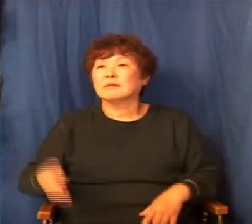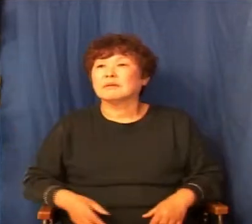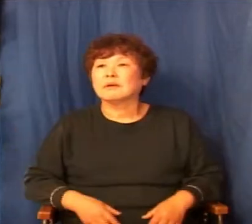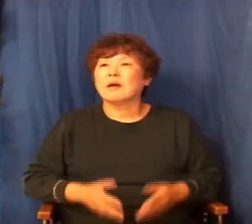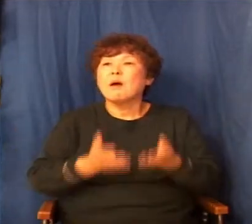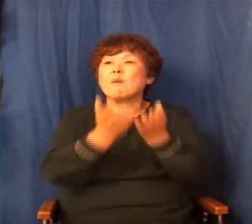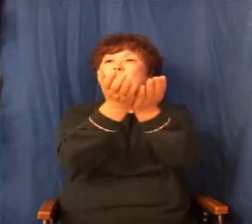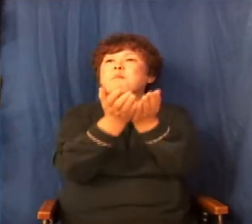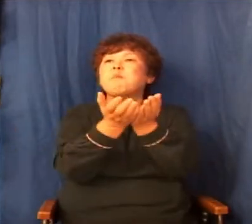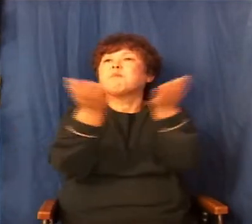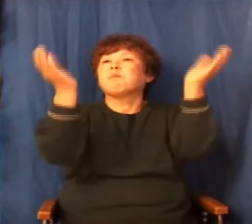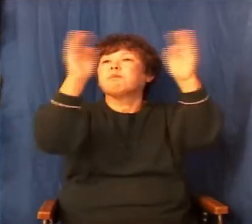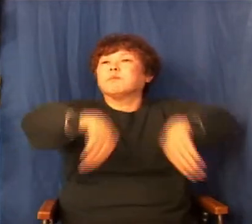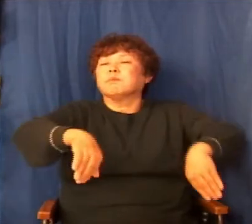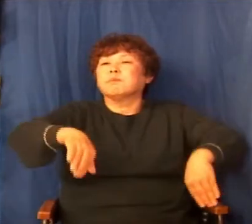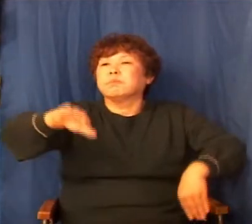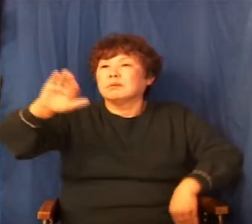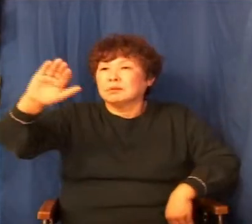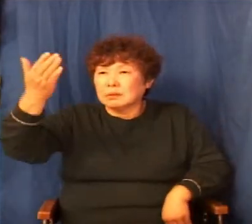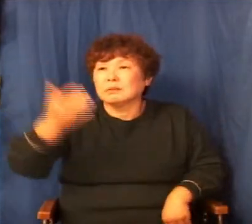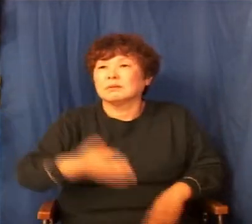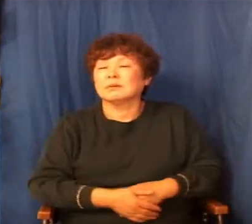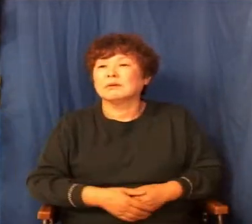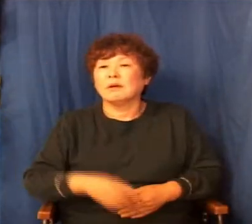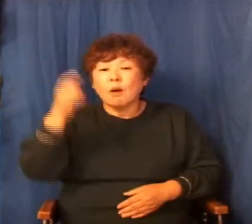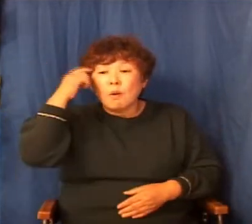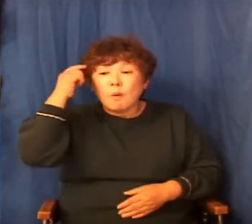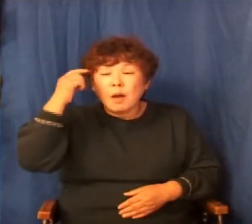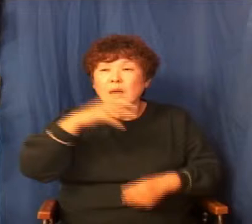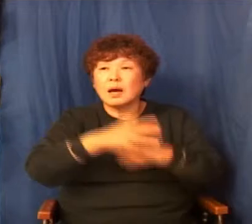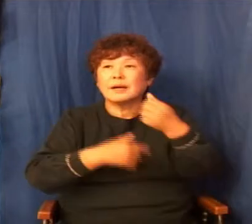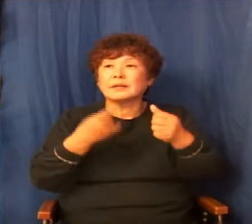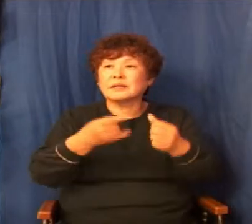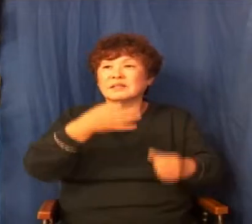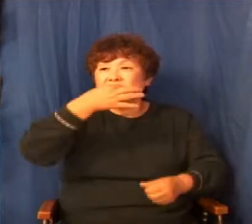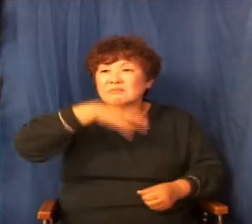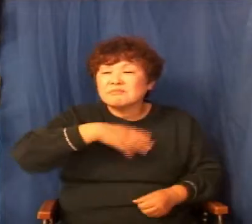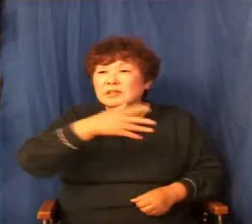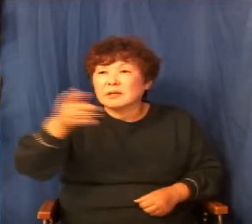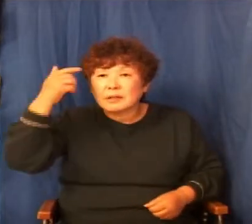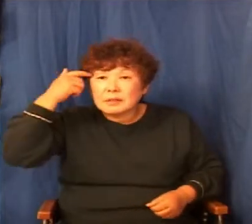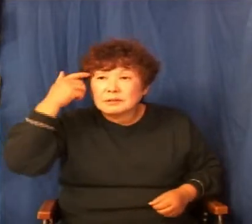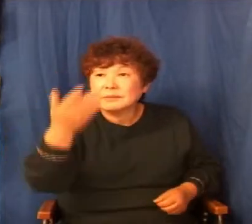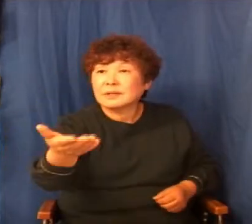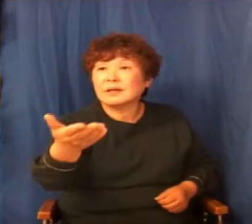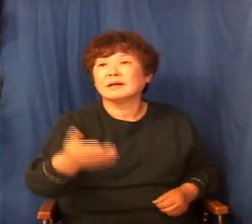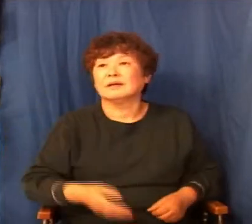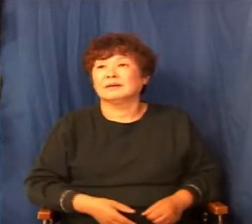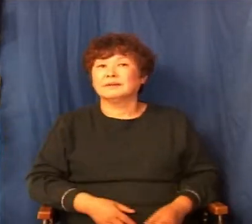배가 다 파손됐어요. 왜 이렇게 하나님께서 힘들게 가게 하시는 거죠.